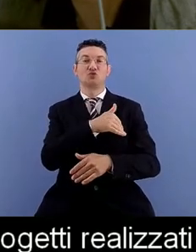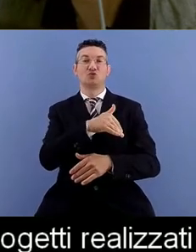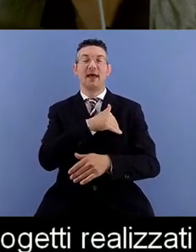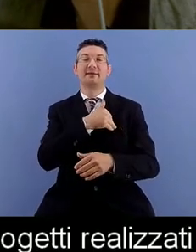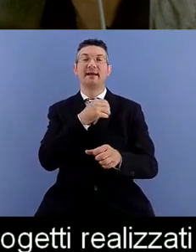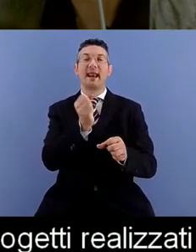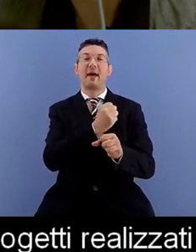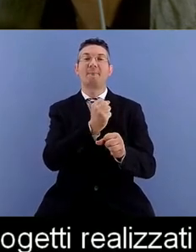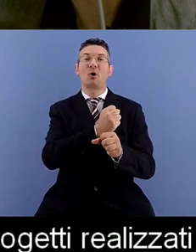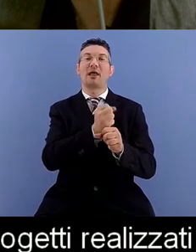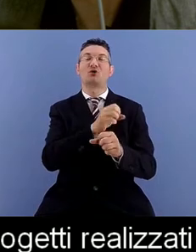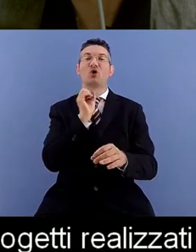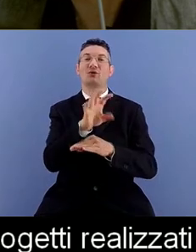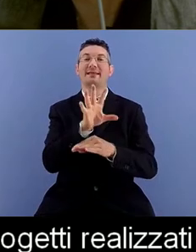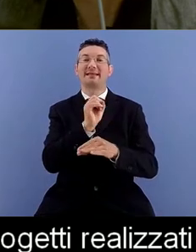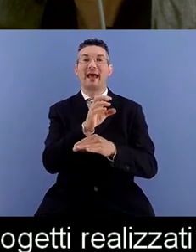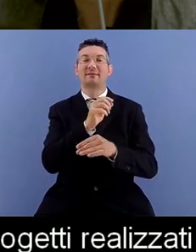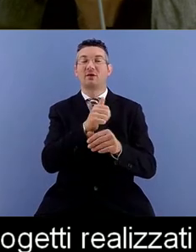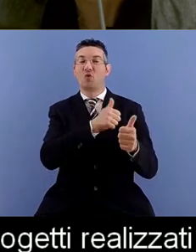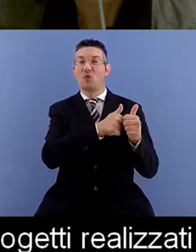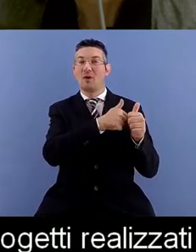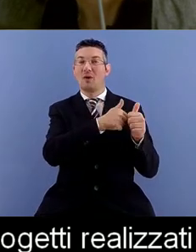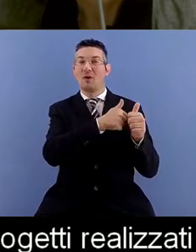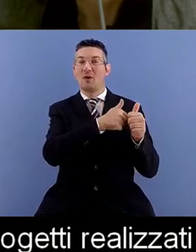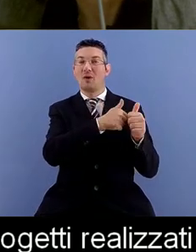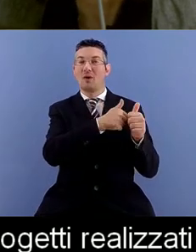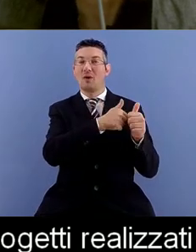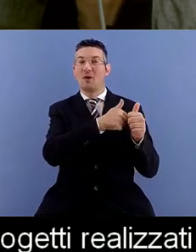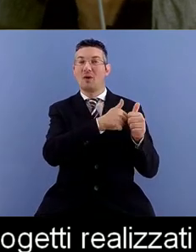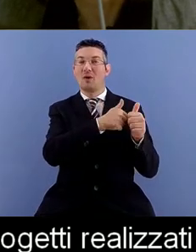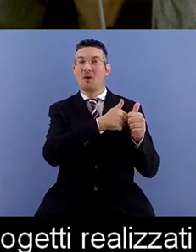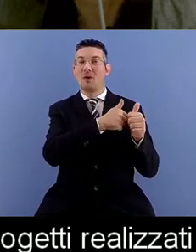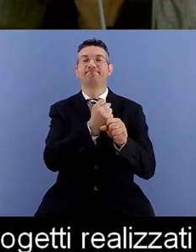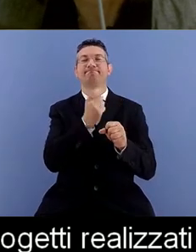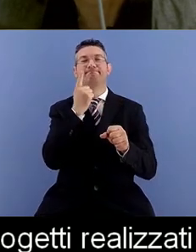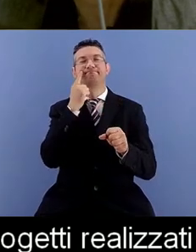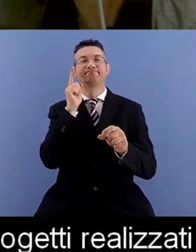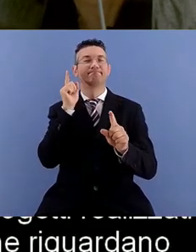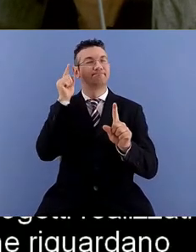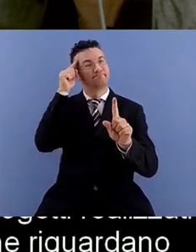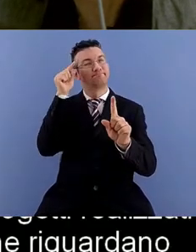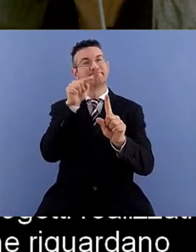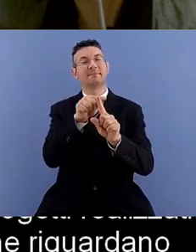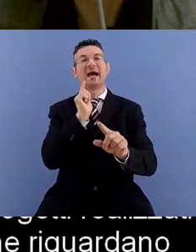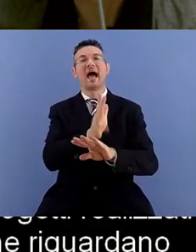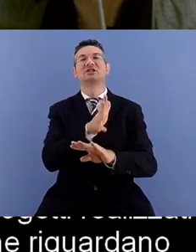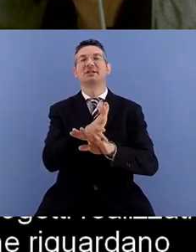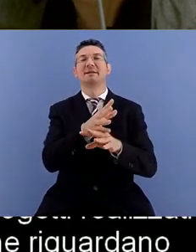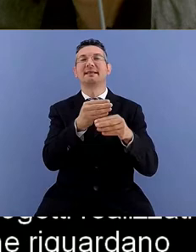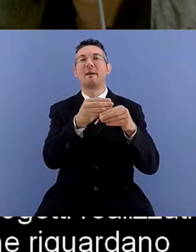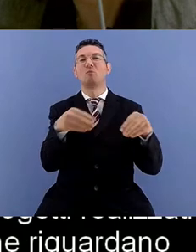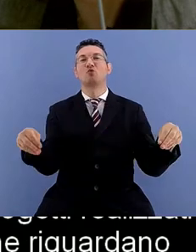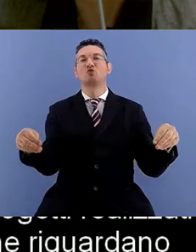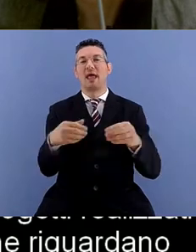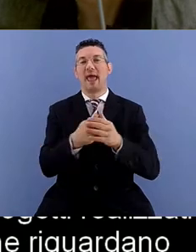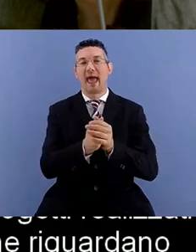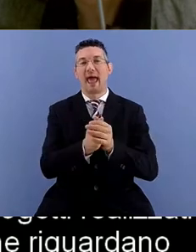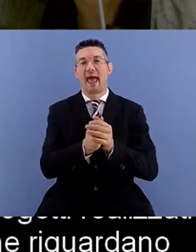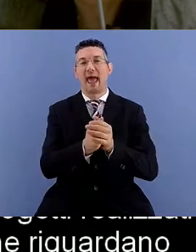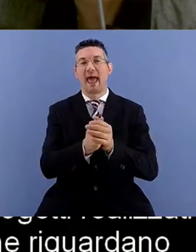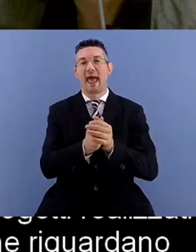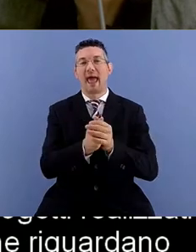riguardano l'accessibilità museale a questo progetto hanno dato un supporto scientifico la fondazione di istituto dei ciechi